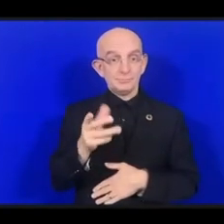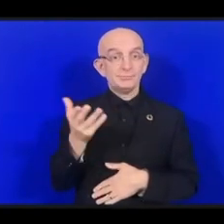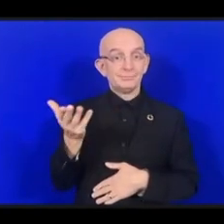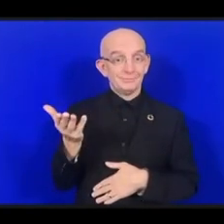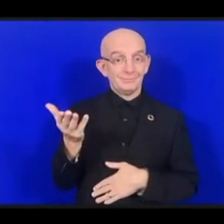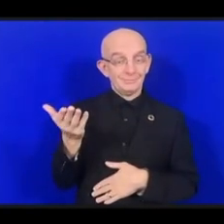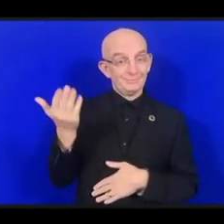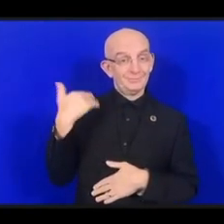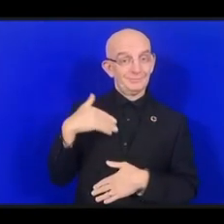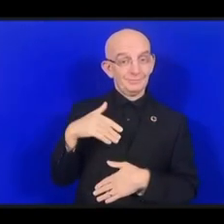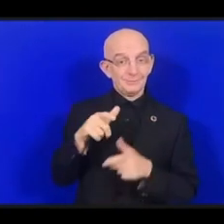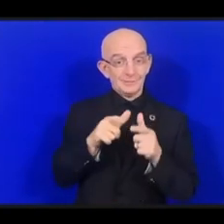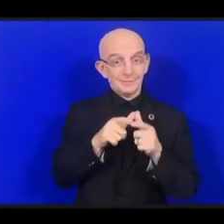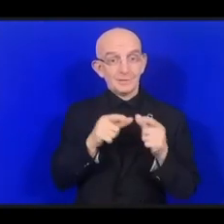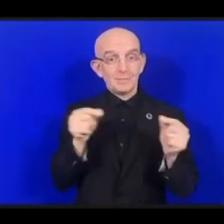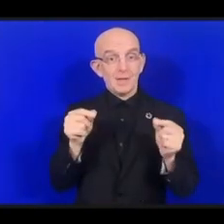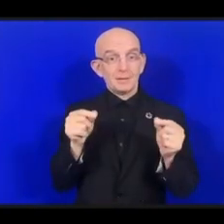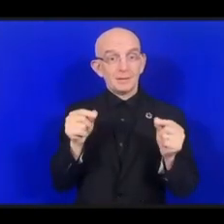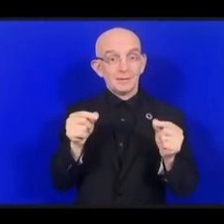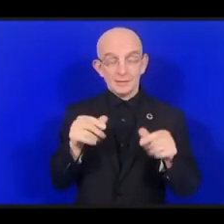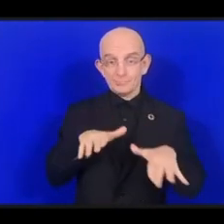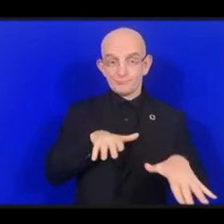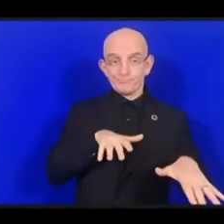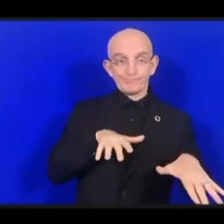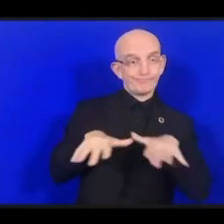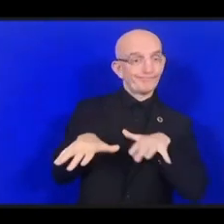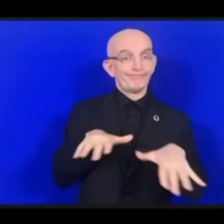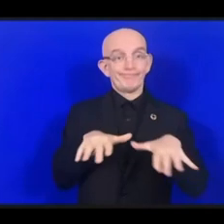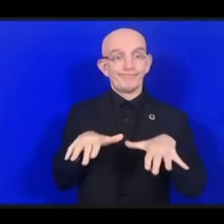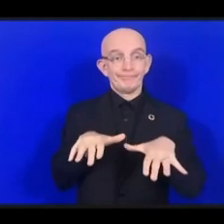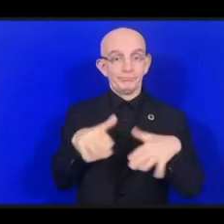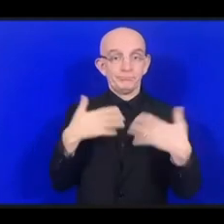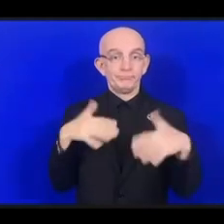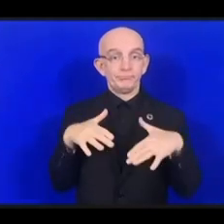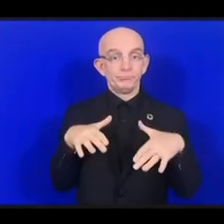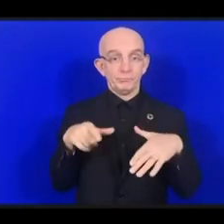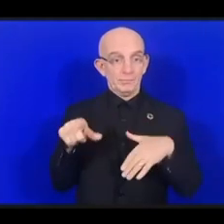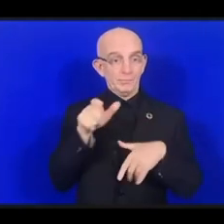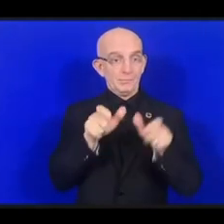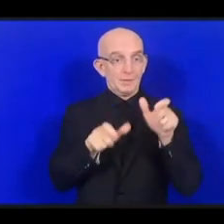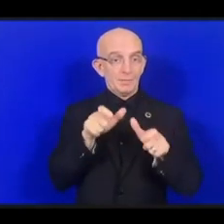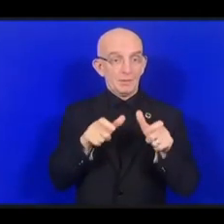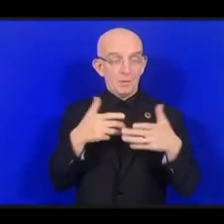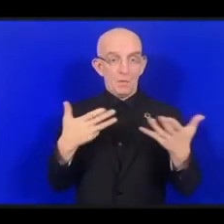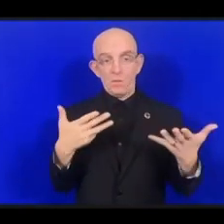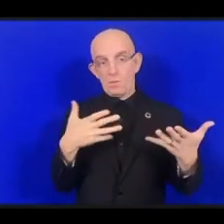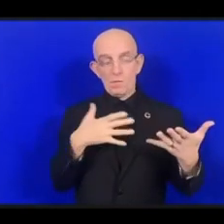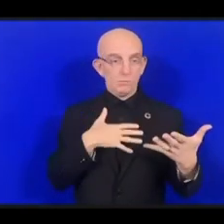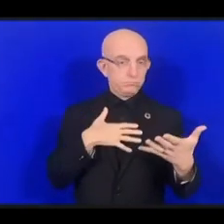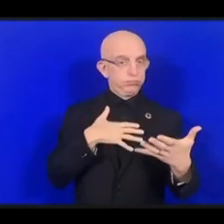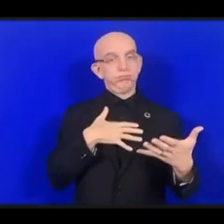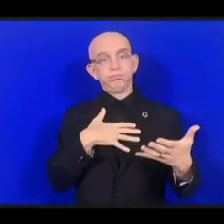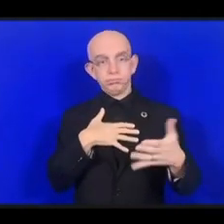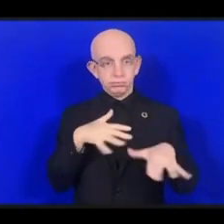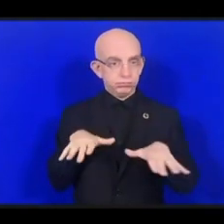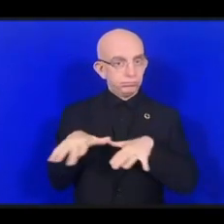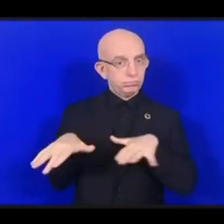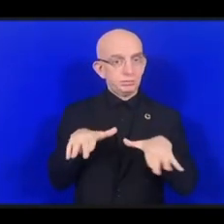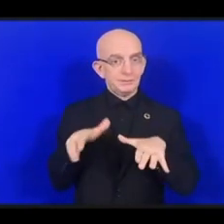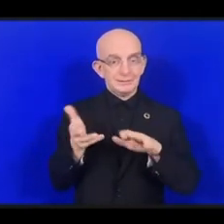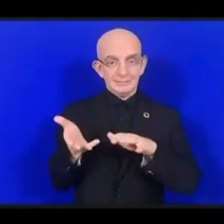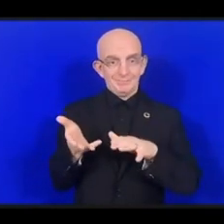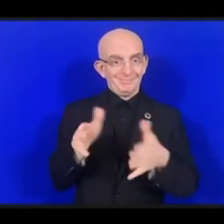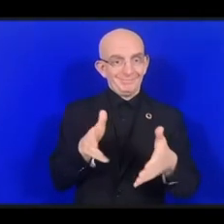разрушительное землетрясение. Затем последовала цунами и авария